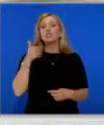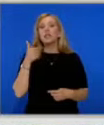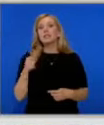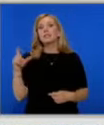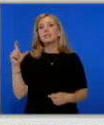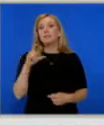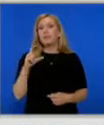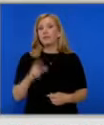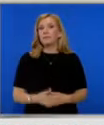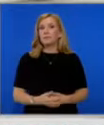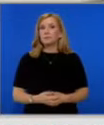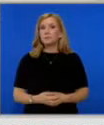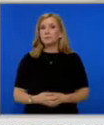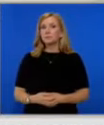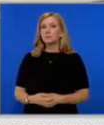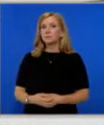септември.